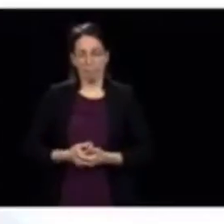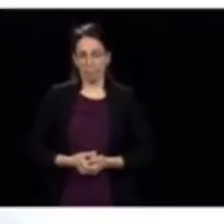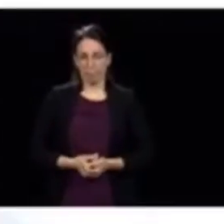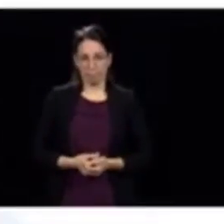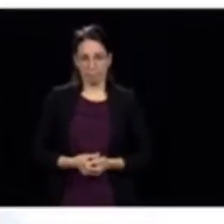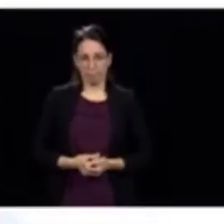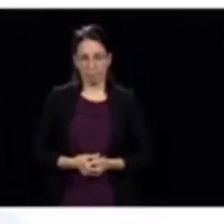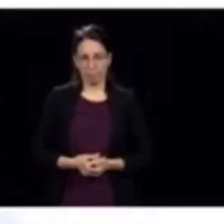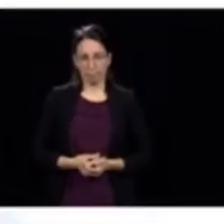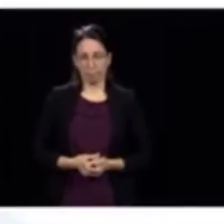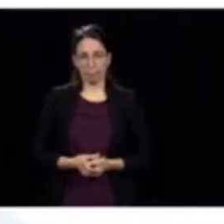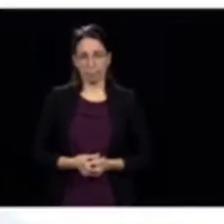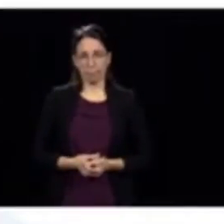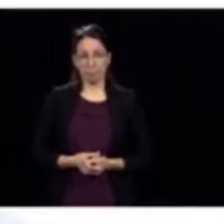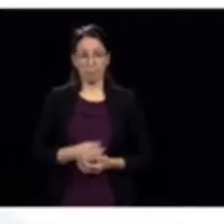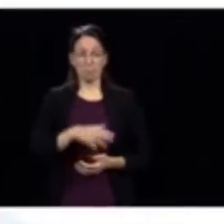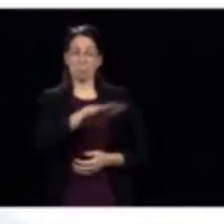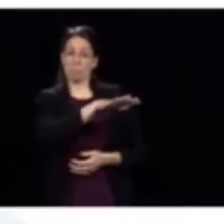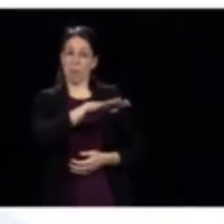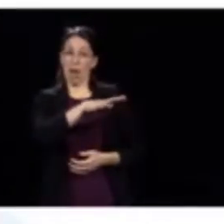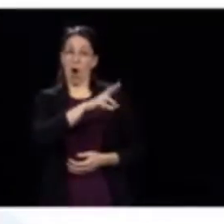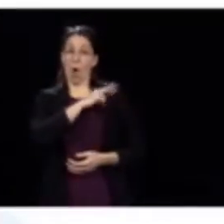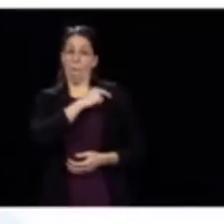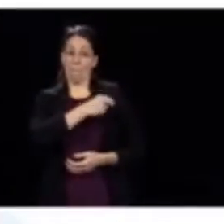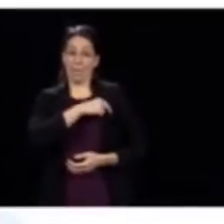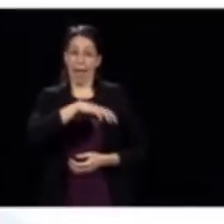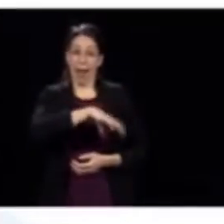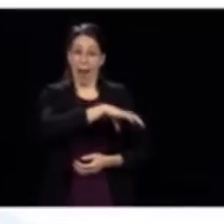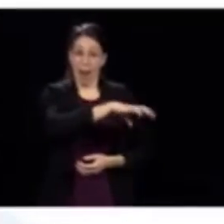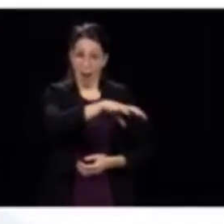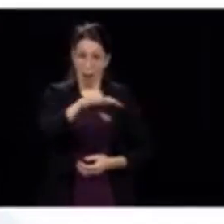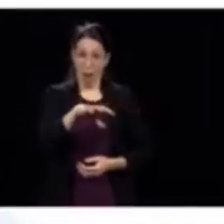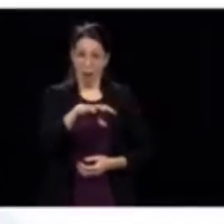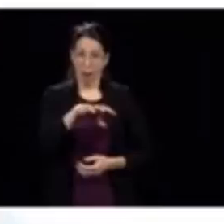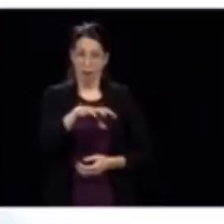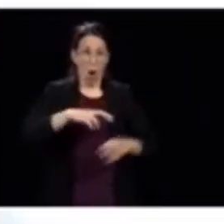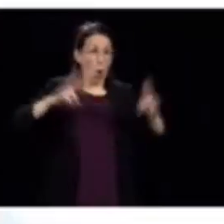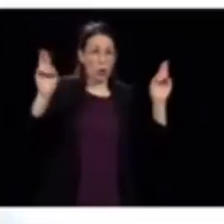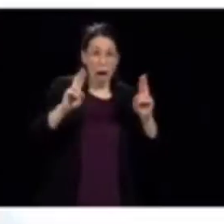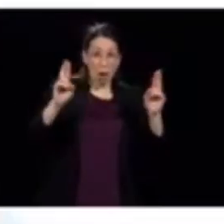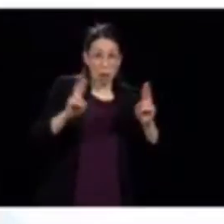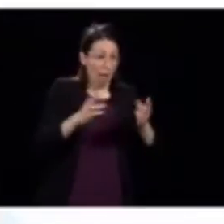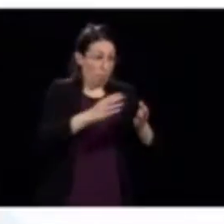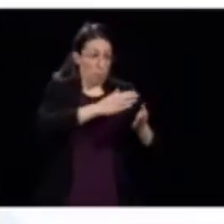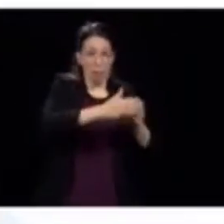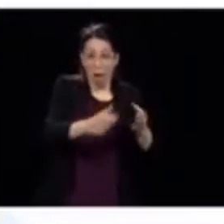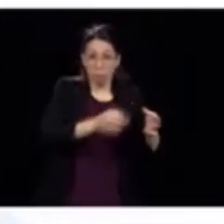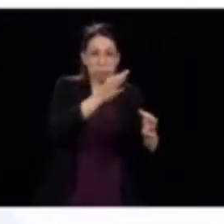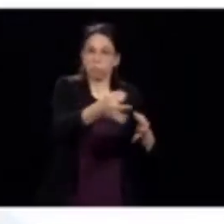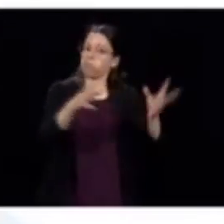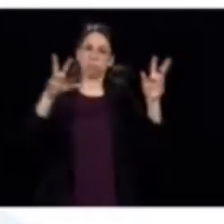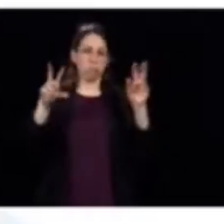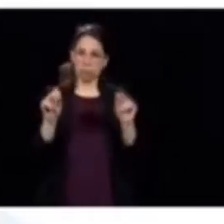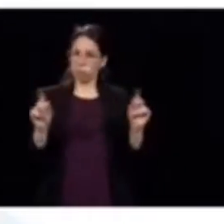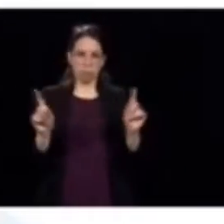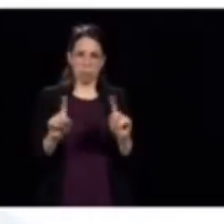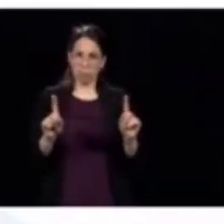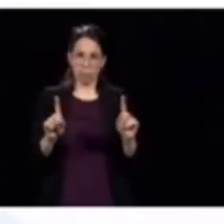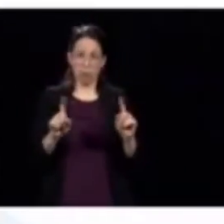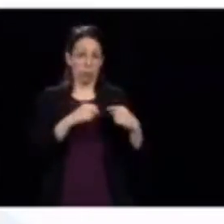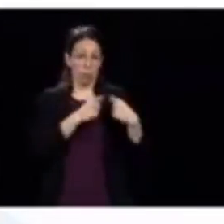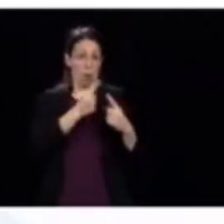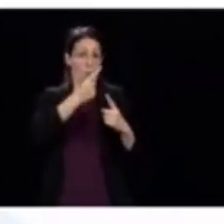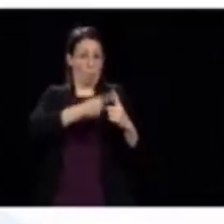pas retardé d'activités urgentes dans les hôpitaux.